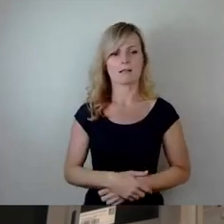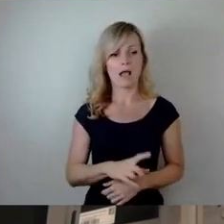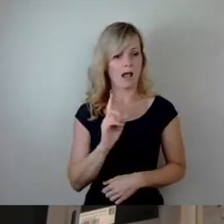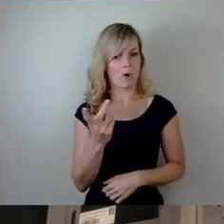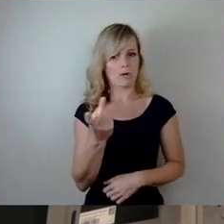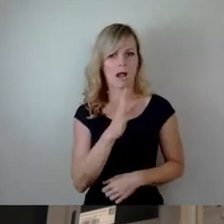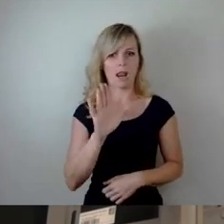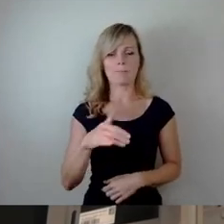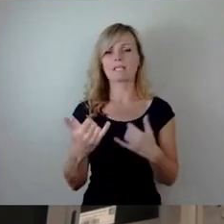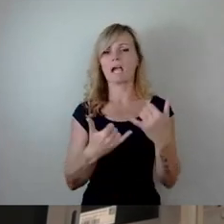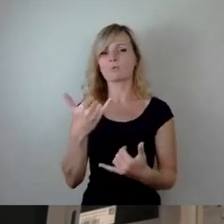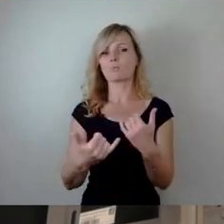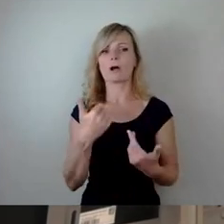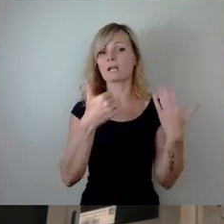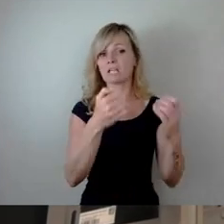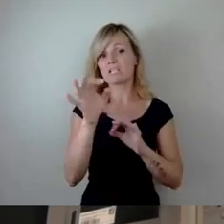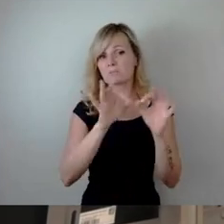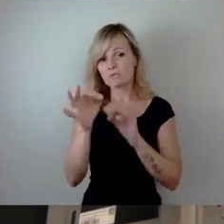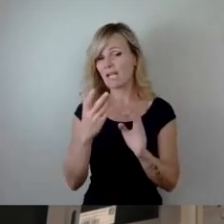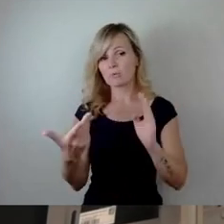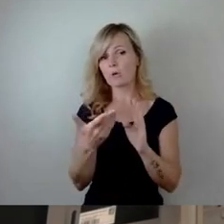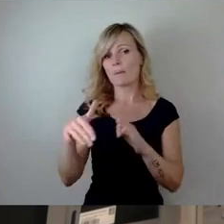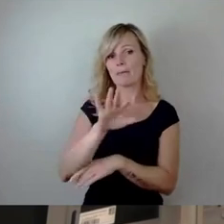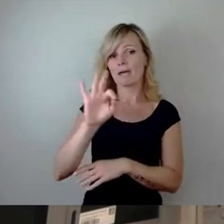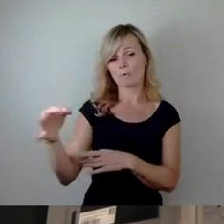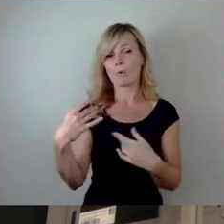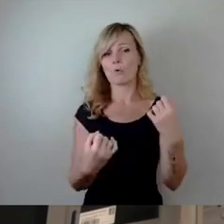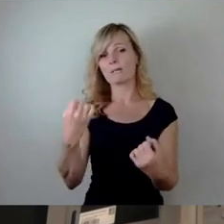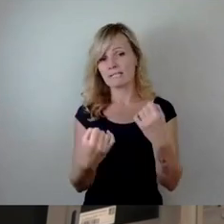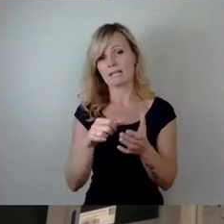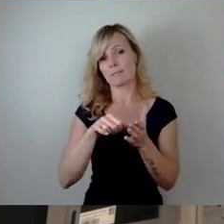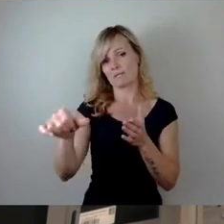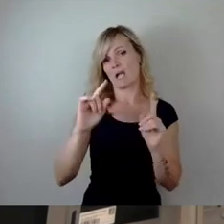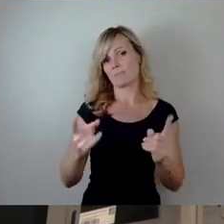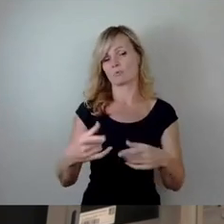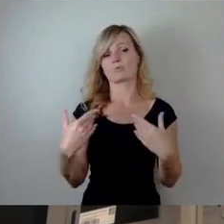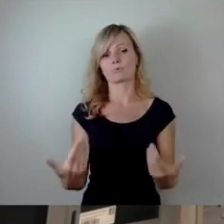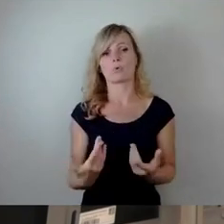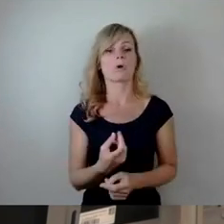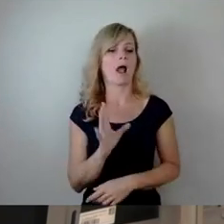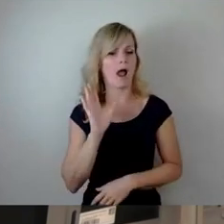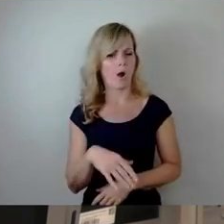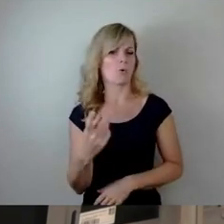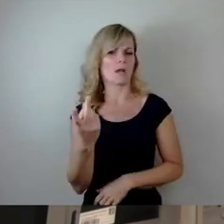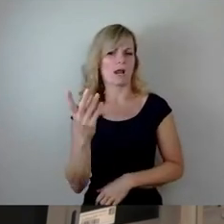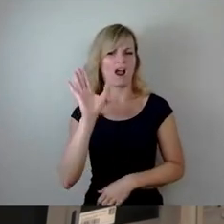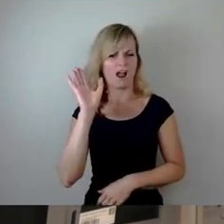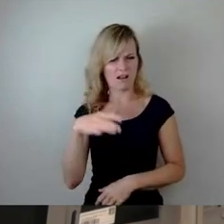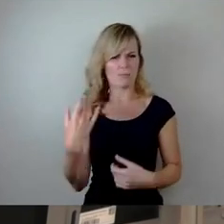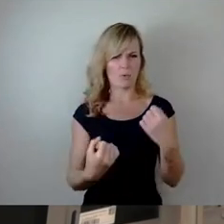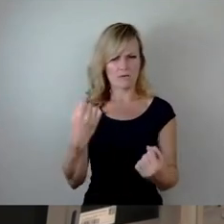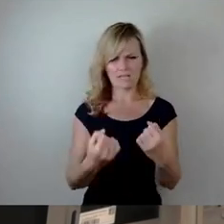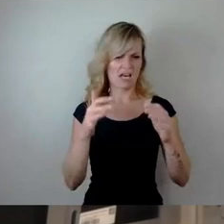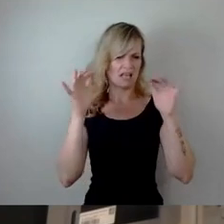Januar 60 Prozent oder mehr für eure Mobilität bezahlen müsst oder ist es mir auch egal, ob ihr überhaupt noch Mobilität habt.